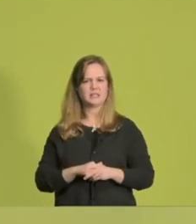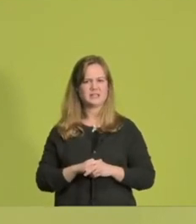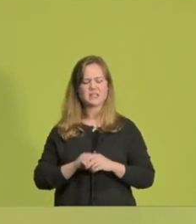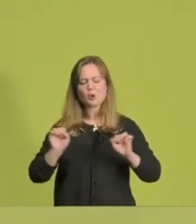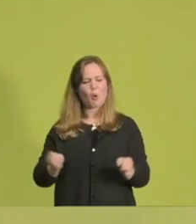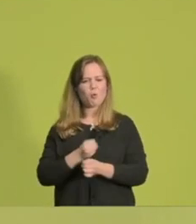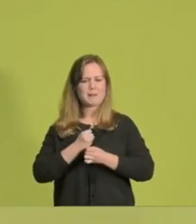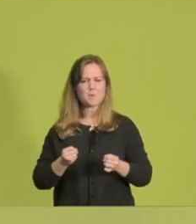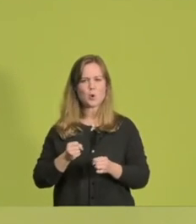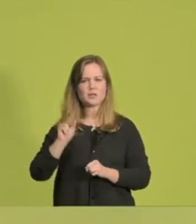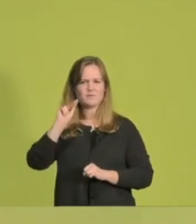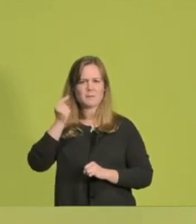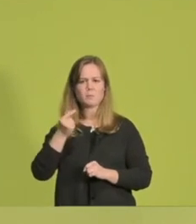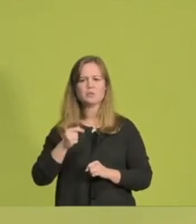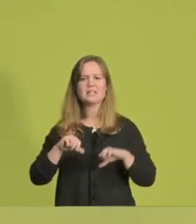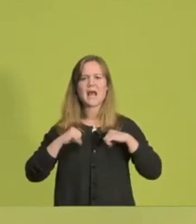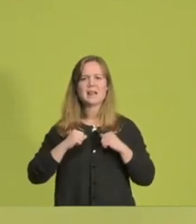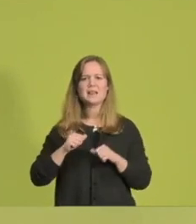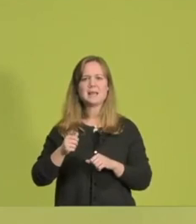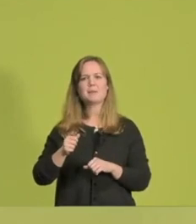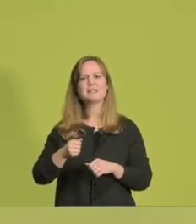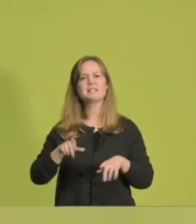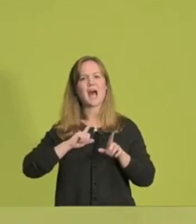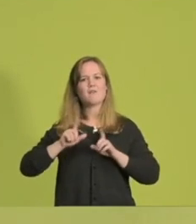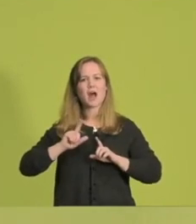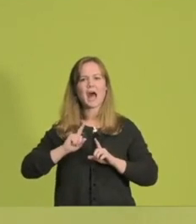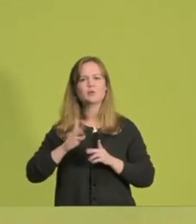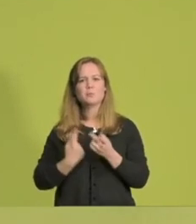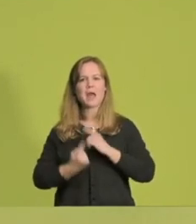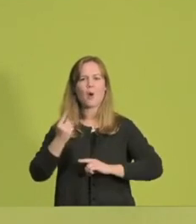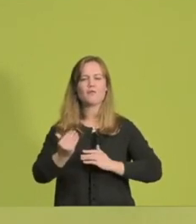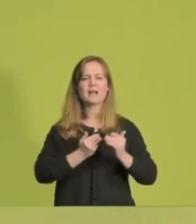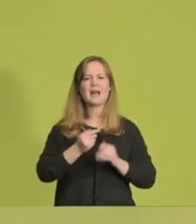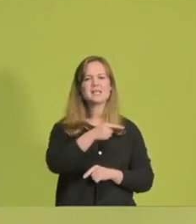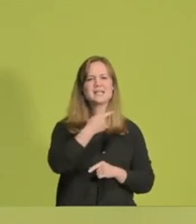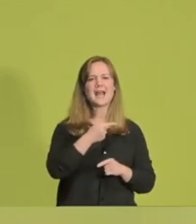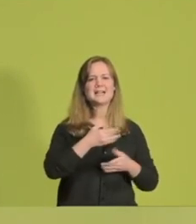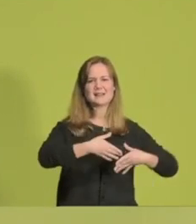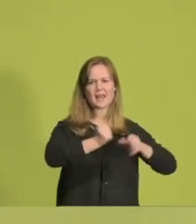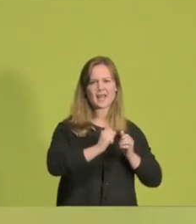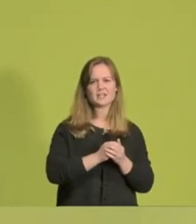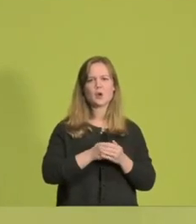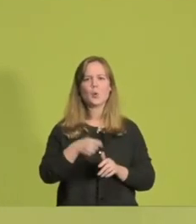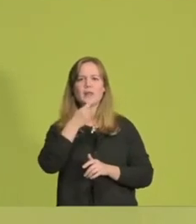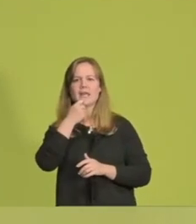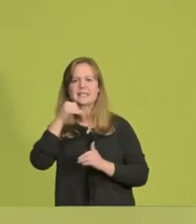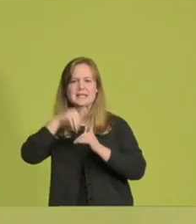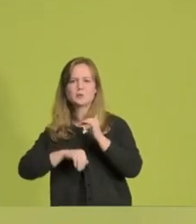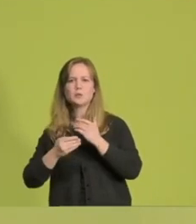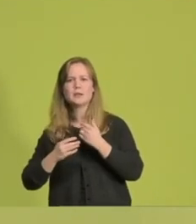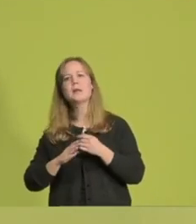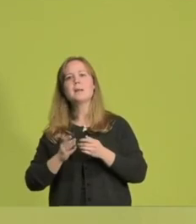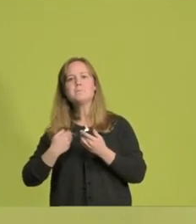sein, dass in Münster die Lebenserwartung elf Jahre höher ist als im Gelsenkirchen oder auch im Essener Süden elf Jahre höher als